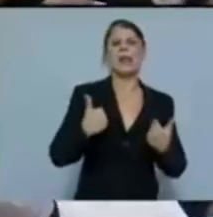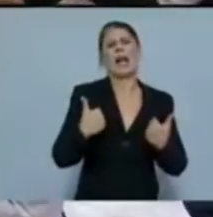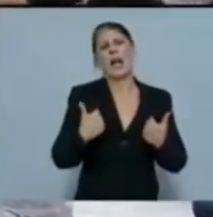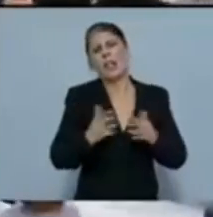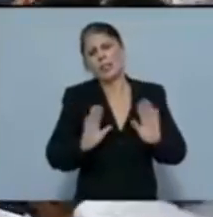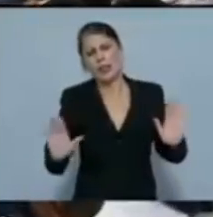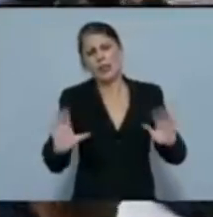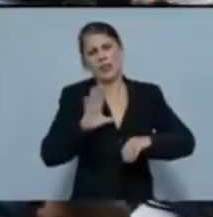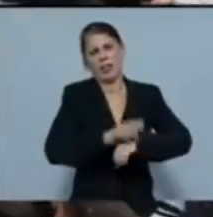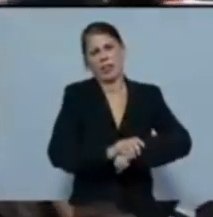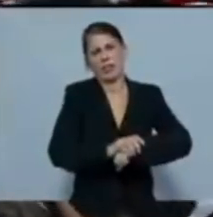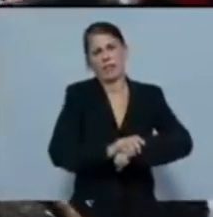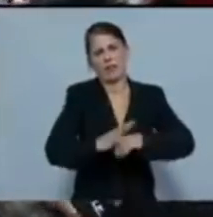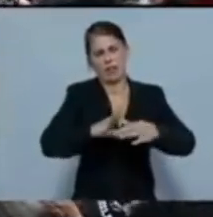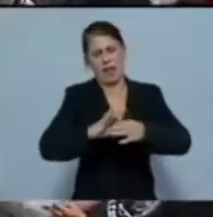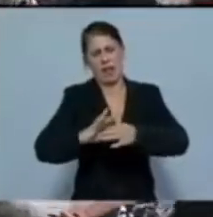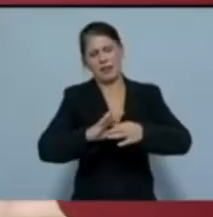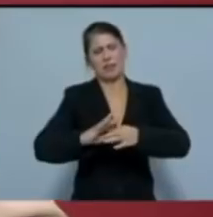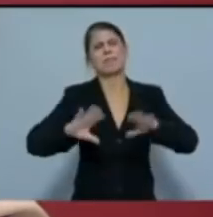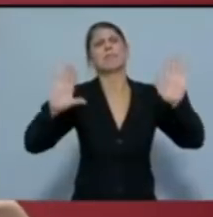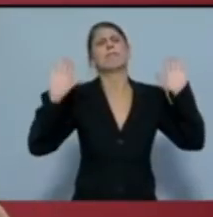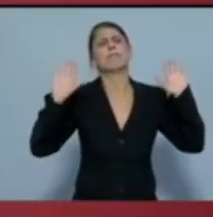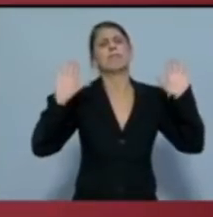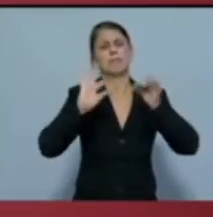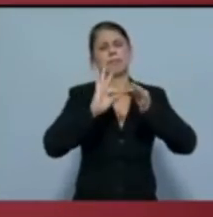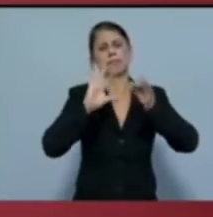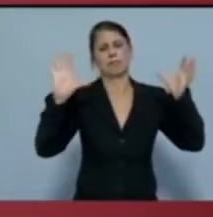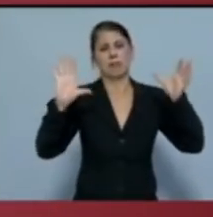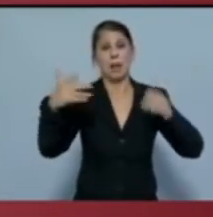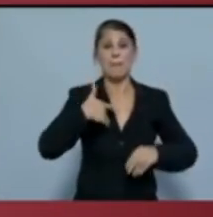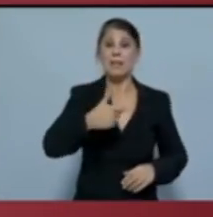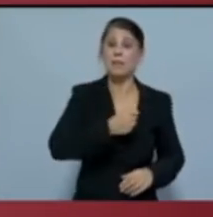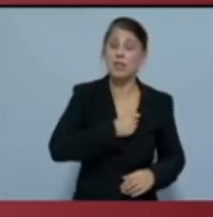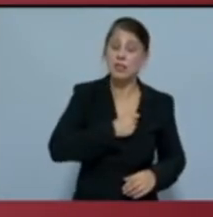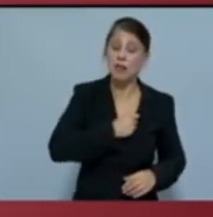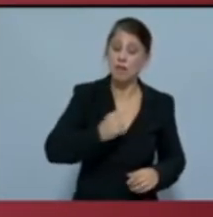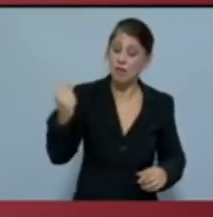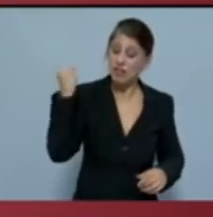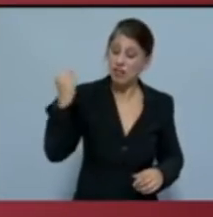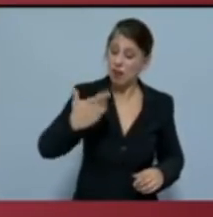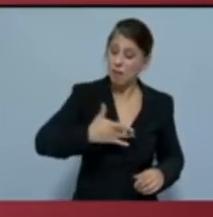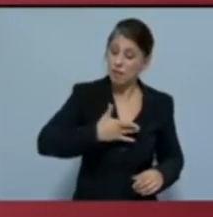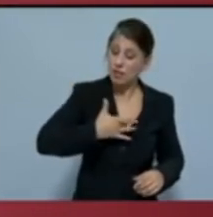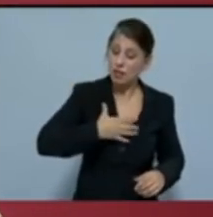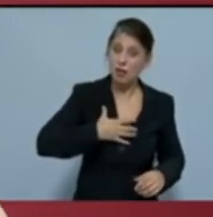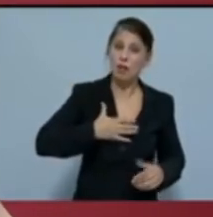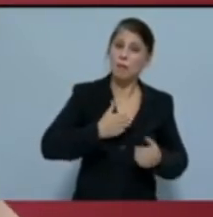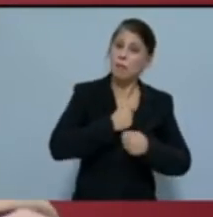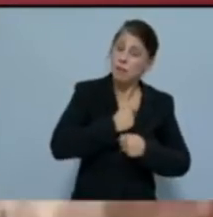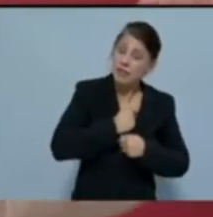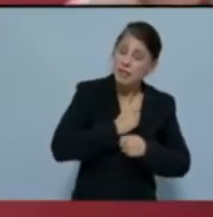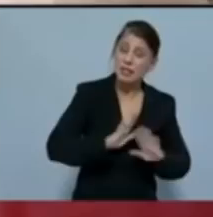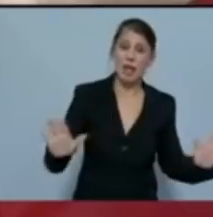δεσμεύσεις και εξαρτήσεις. Γιατί πιστεύουμε με όλη τη δύναμη της ψυχής μας ότι μόνο